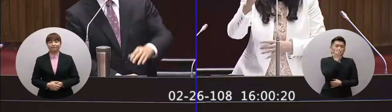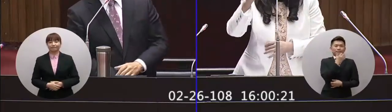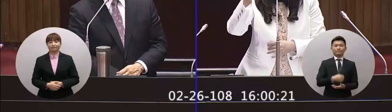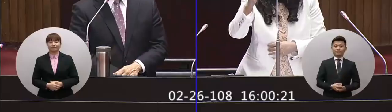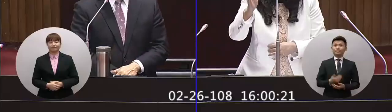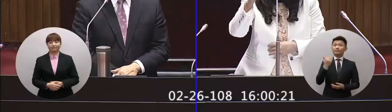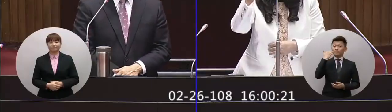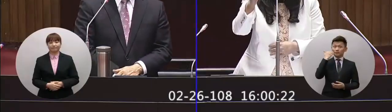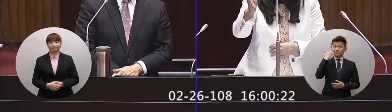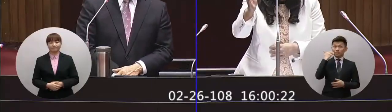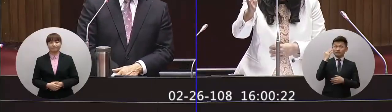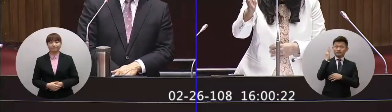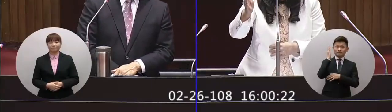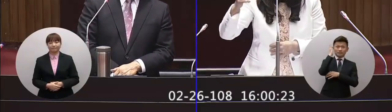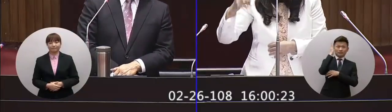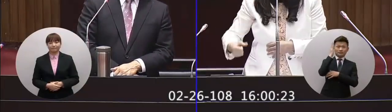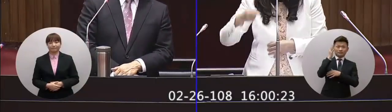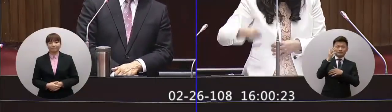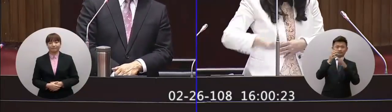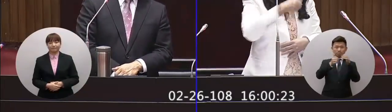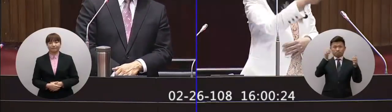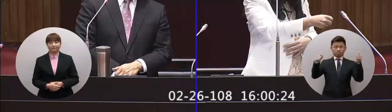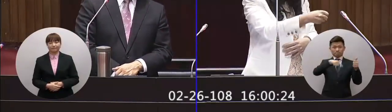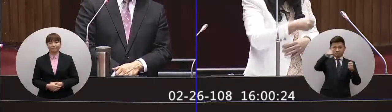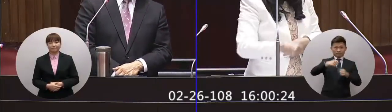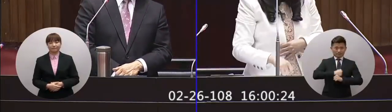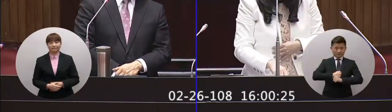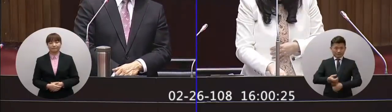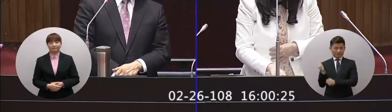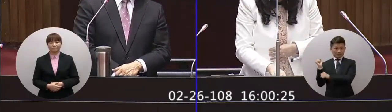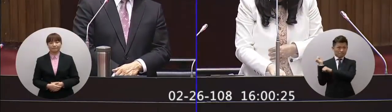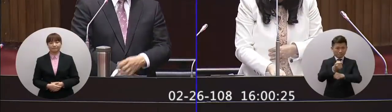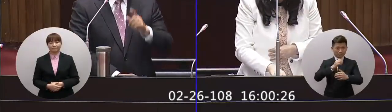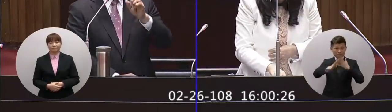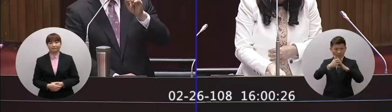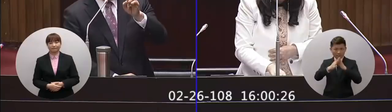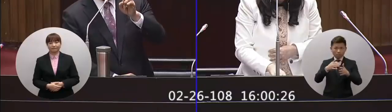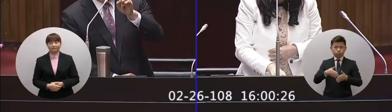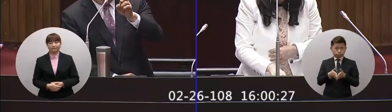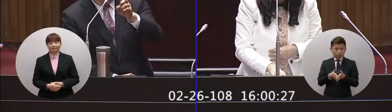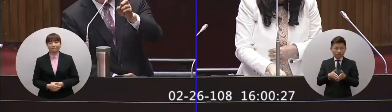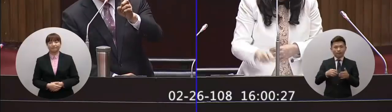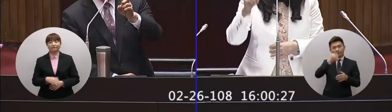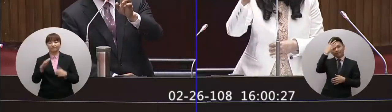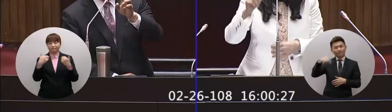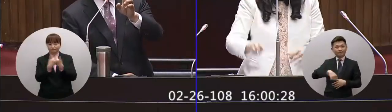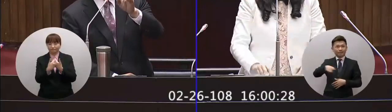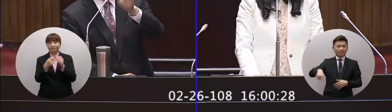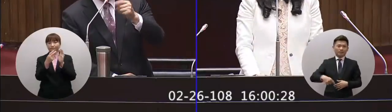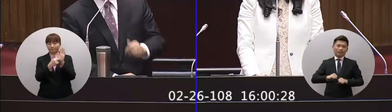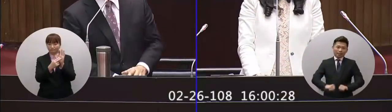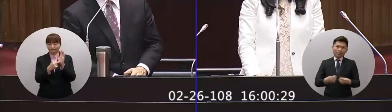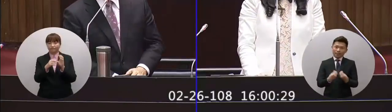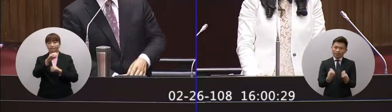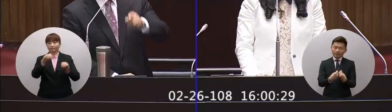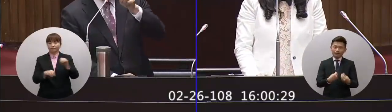如果今天的高層像院長這樣的層級都要拿著哨索去打仗那我不知道年輕人他們怎麼活下去但反過來說我也